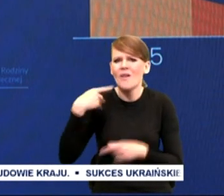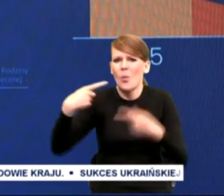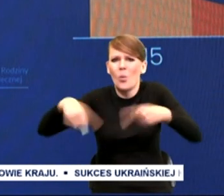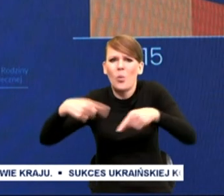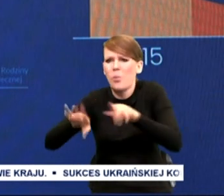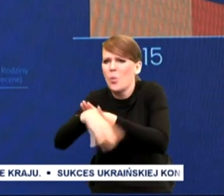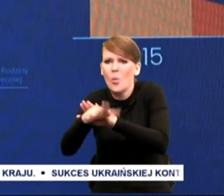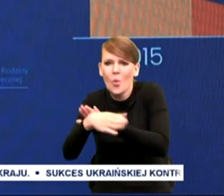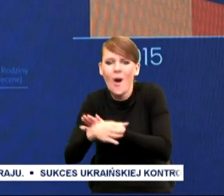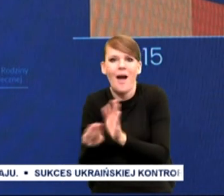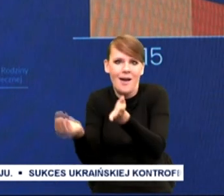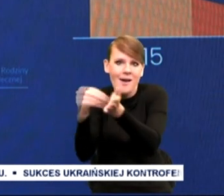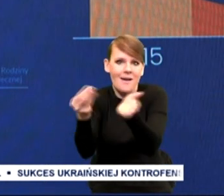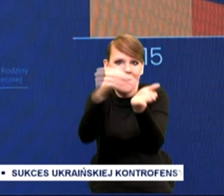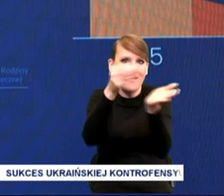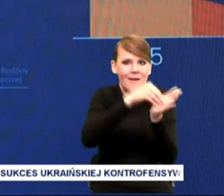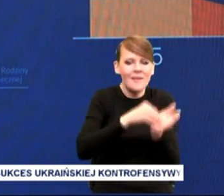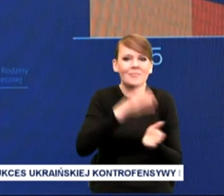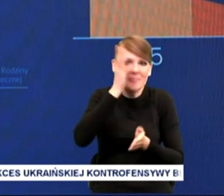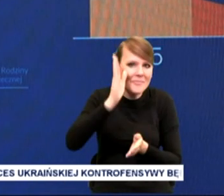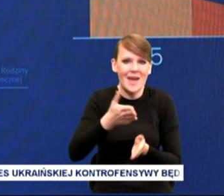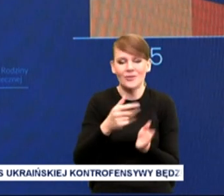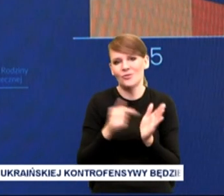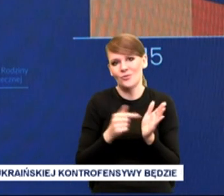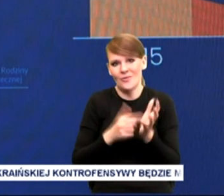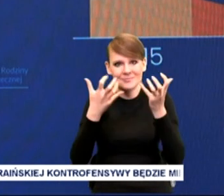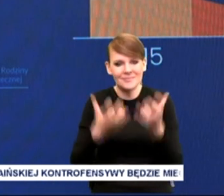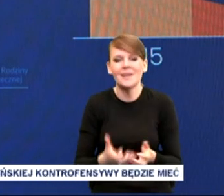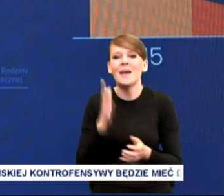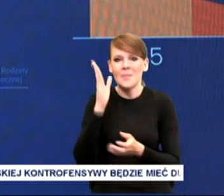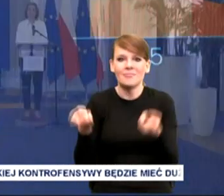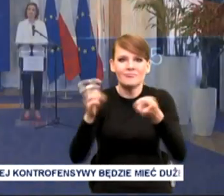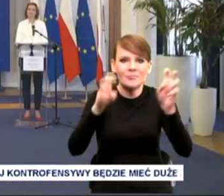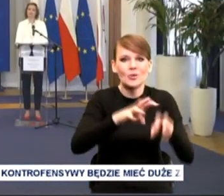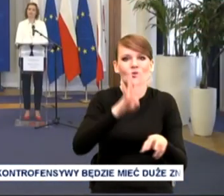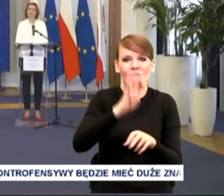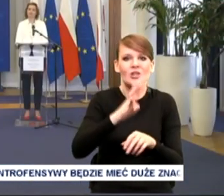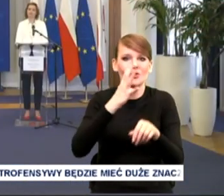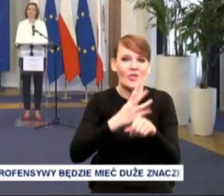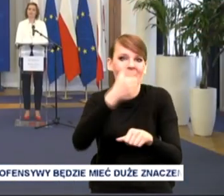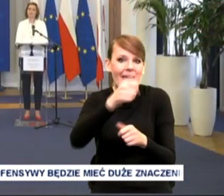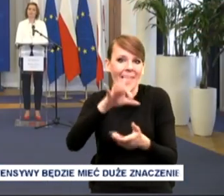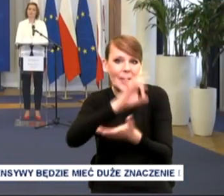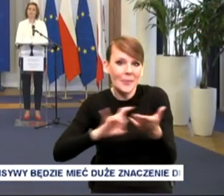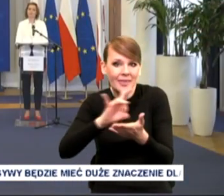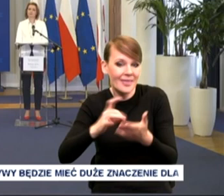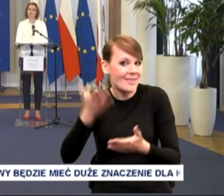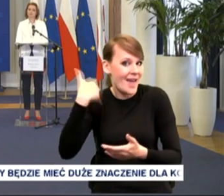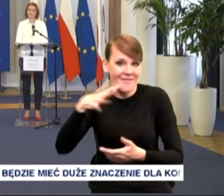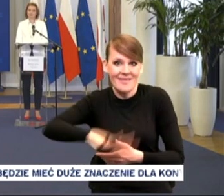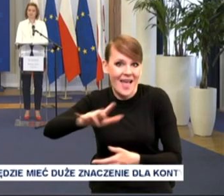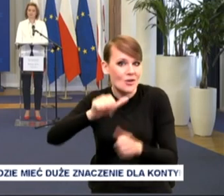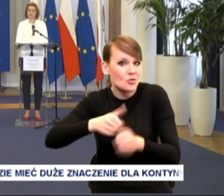bardzo zależy. Powstanie 441 gmin, na których terenie nie było